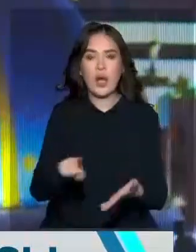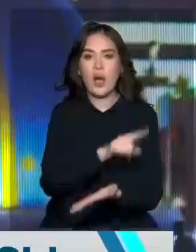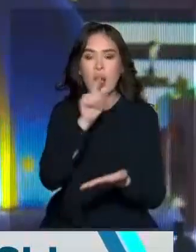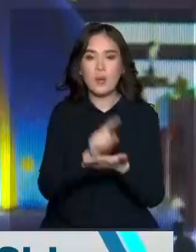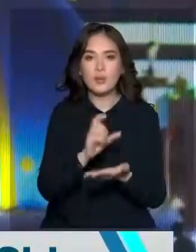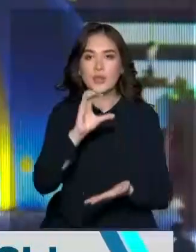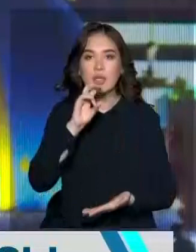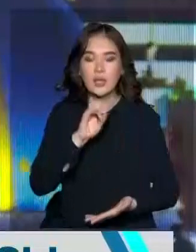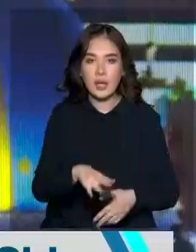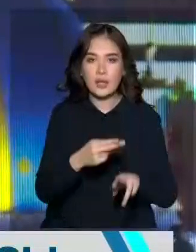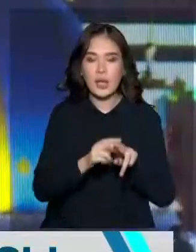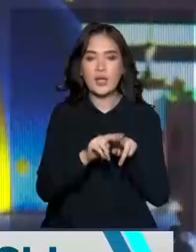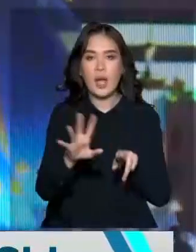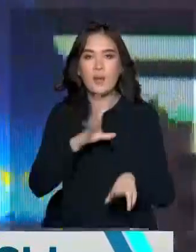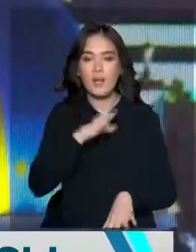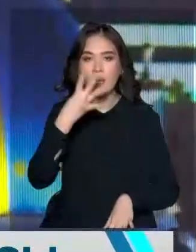кезе синаттың